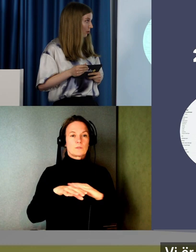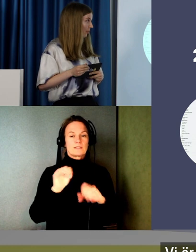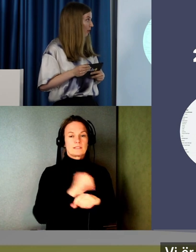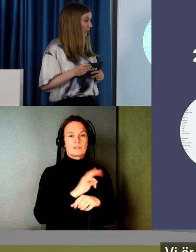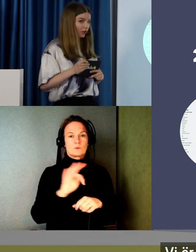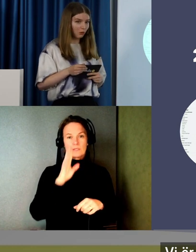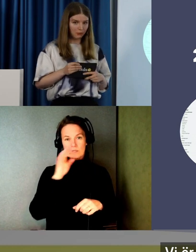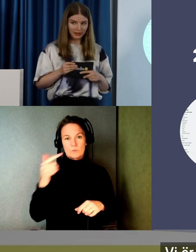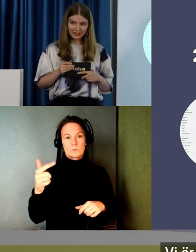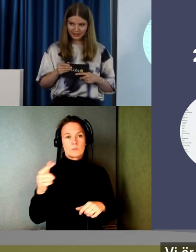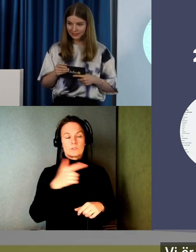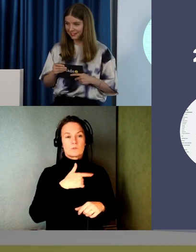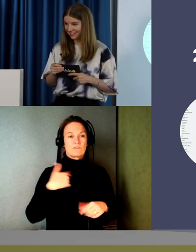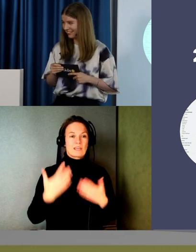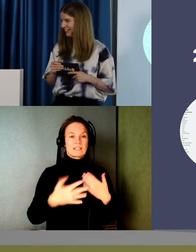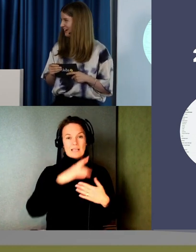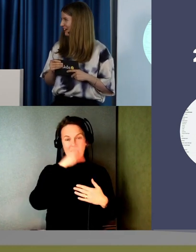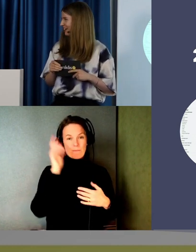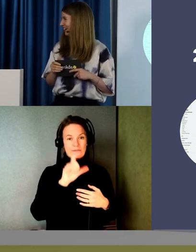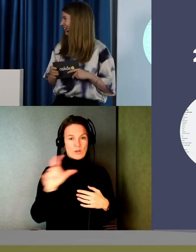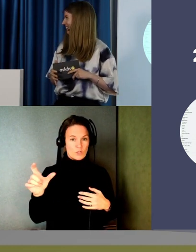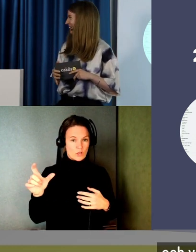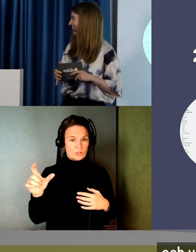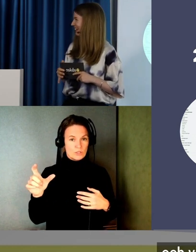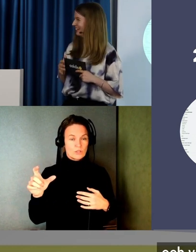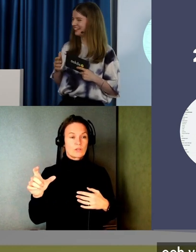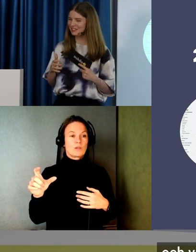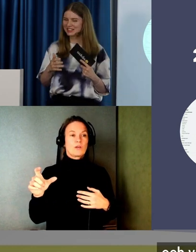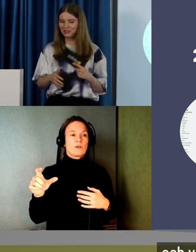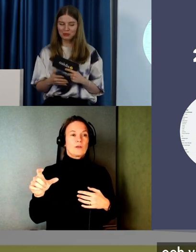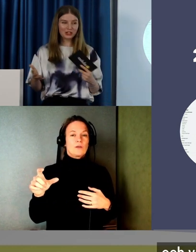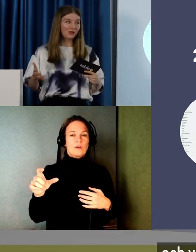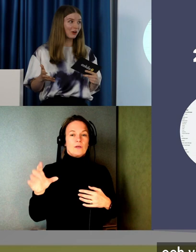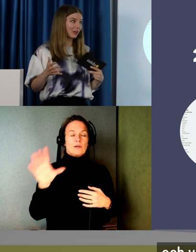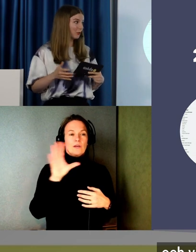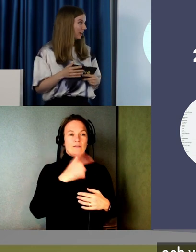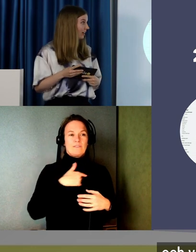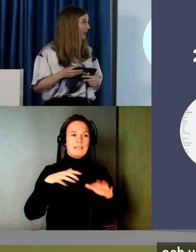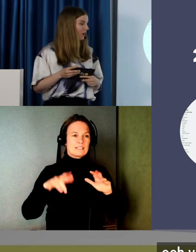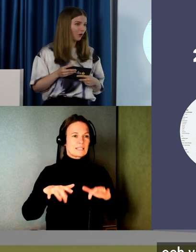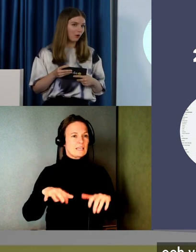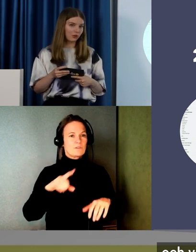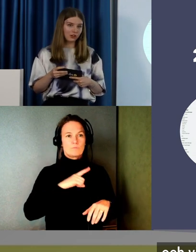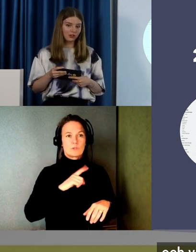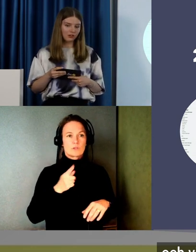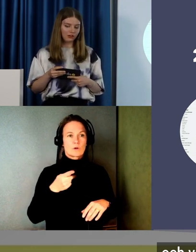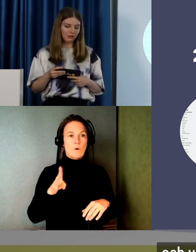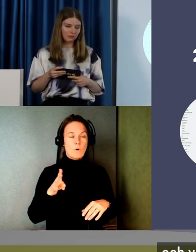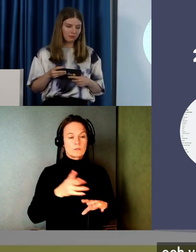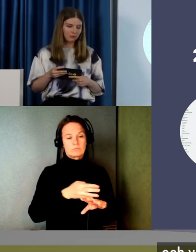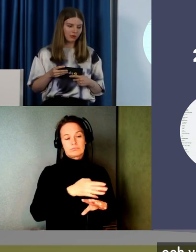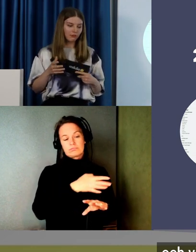Så vi har ju några år på nacken. Och vi har skrivit mycket kod genom åren. Och